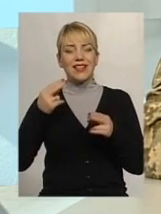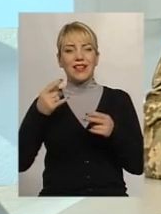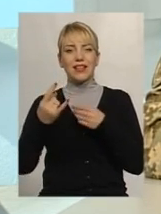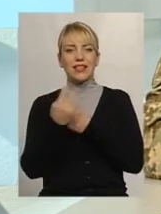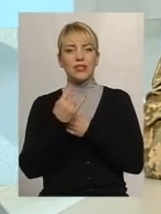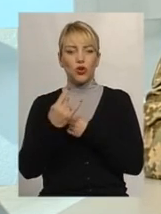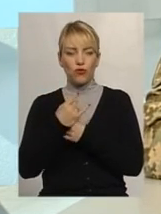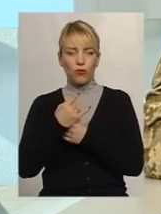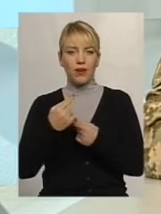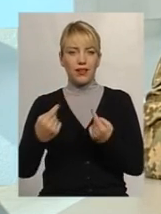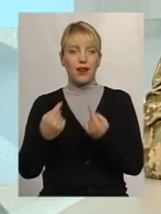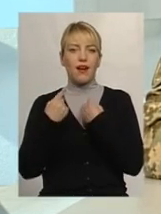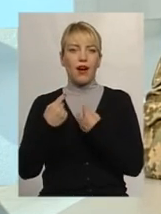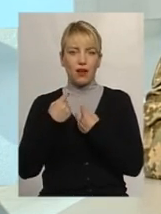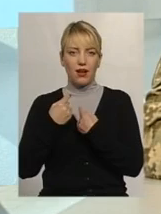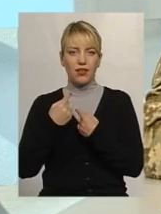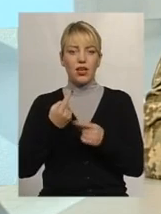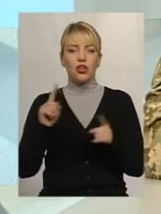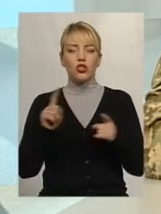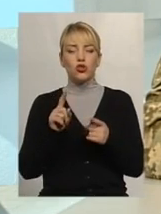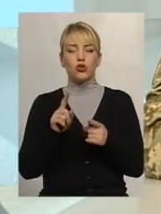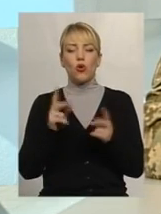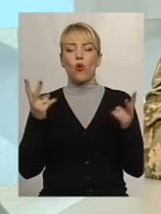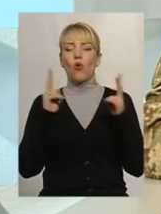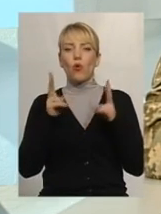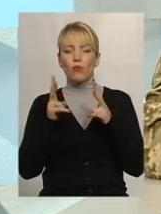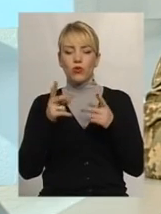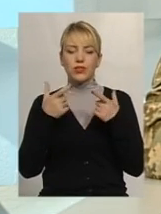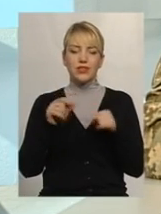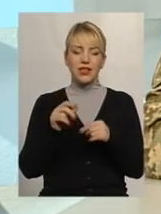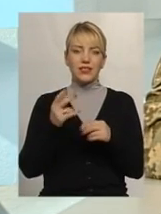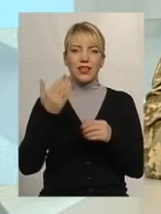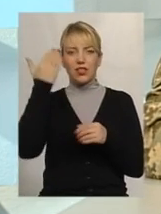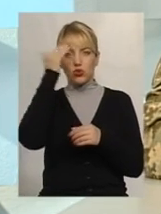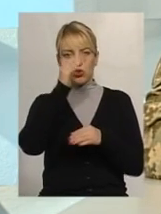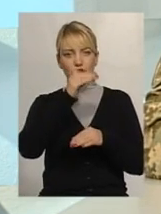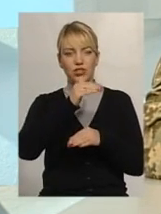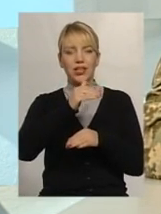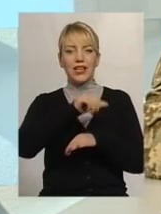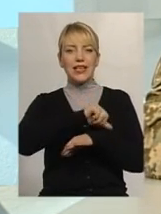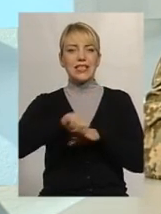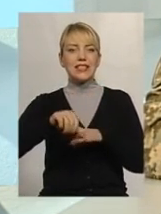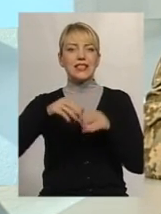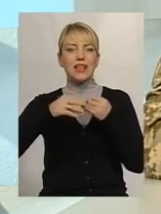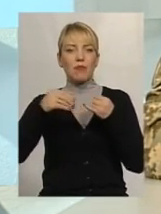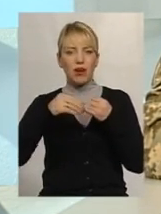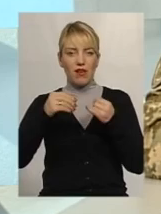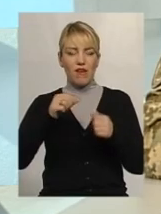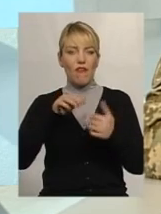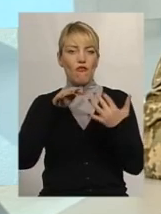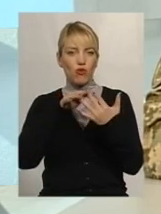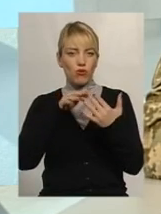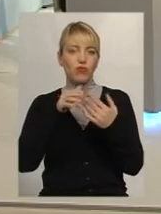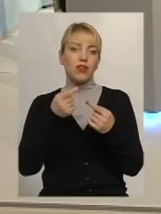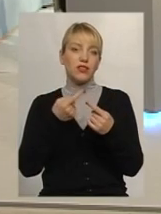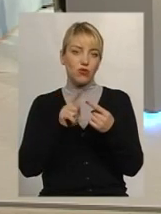про те, що придеться комусь десь на чій землі воювати, призвело до того, що ми маємо сьогодні в